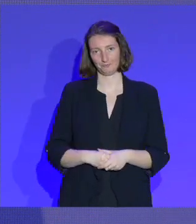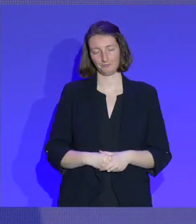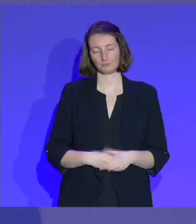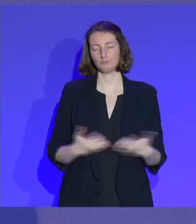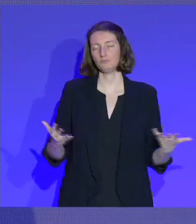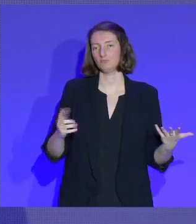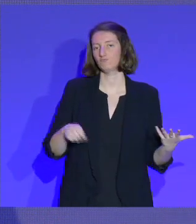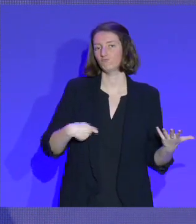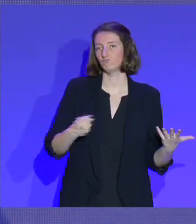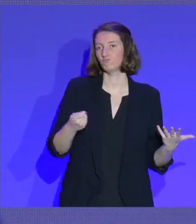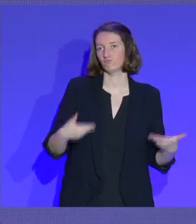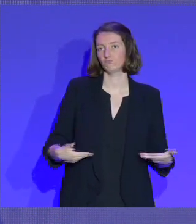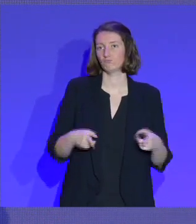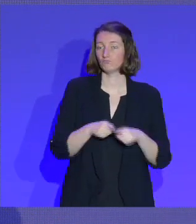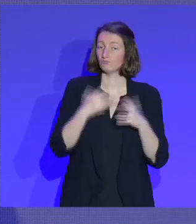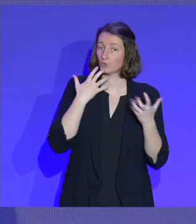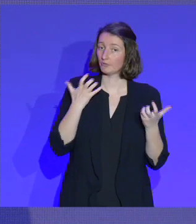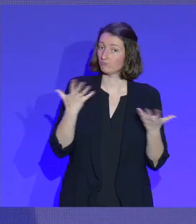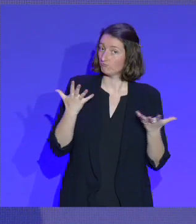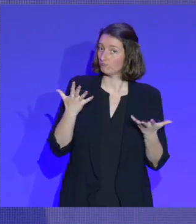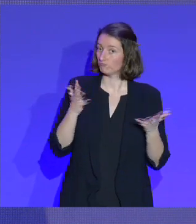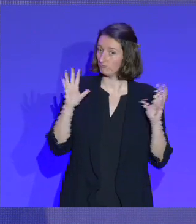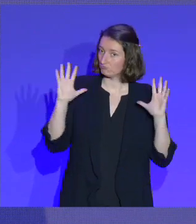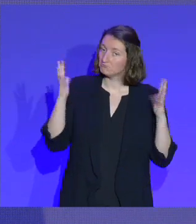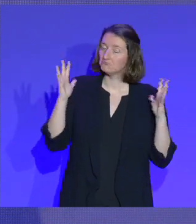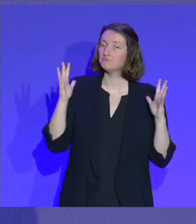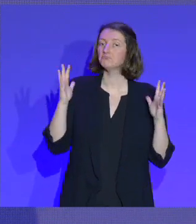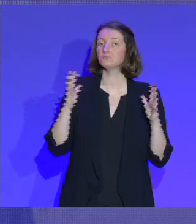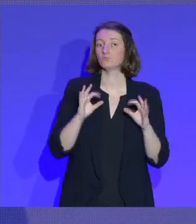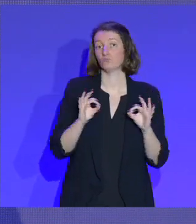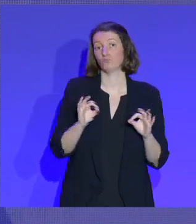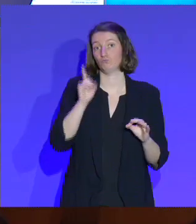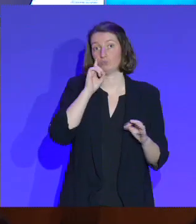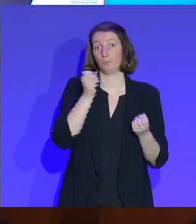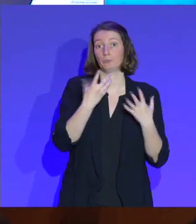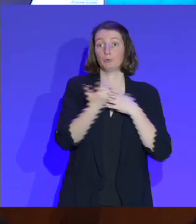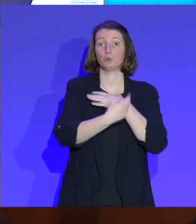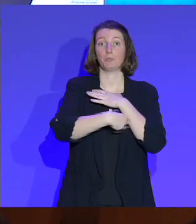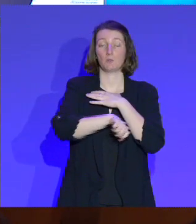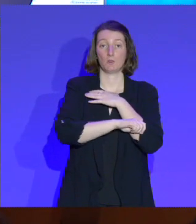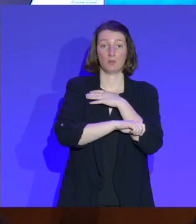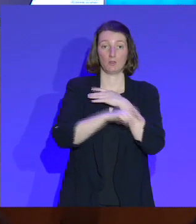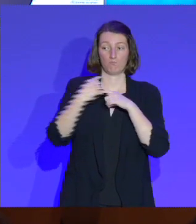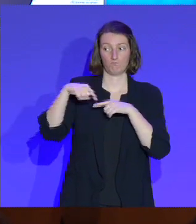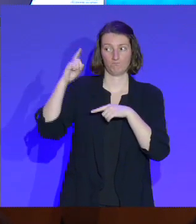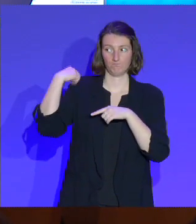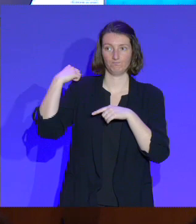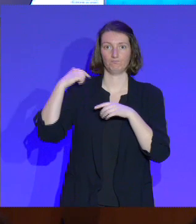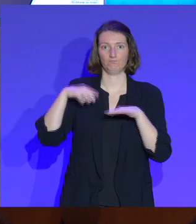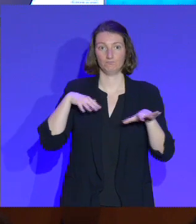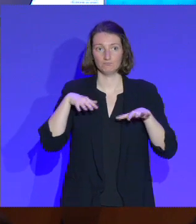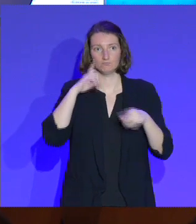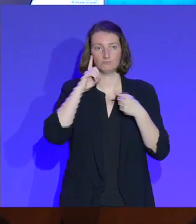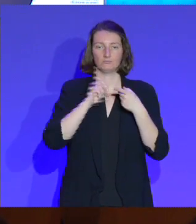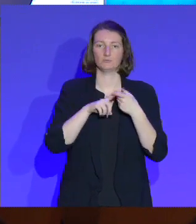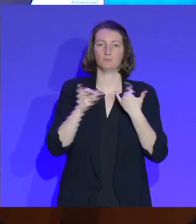Évidemment, je voudrais aussi féliciter, puisque il a quelques semaines, nous étions dans les JO, des drôles de